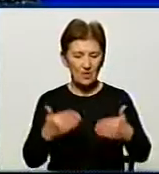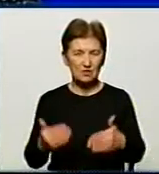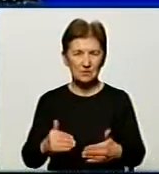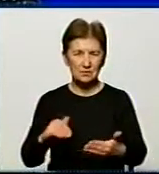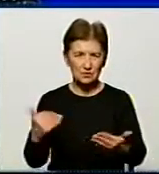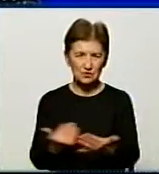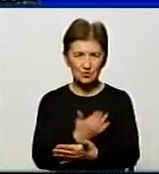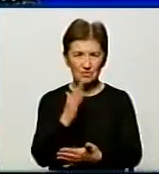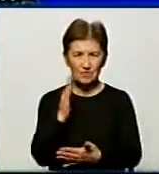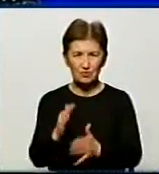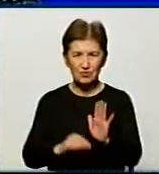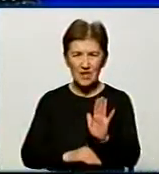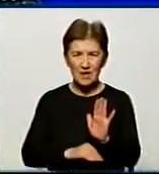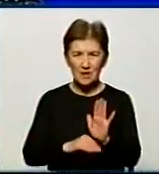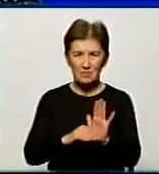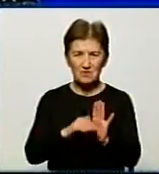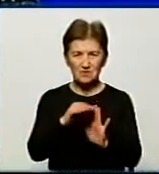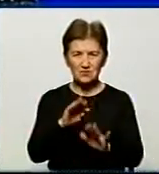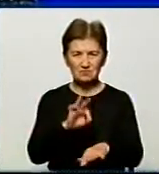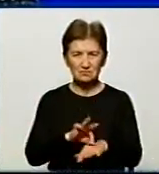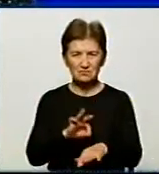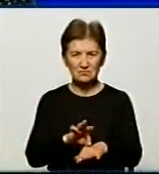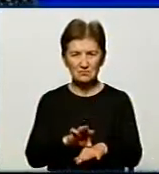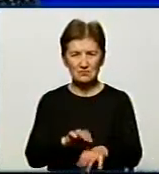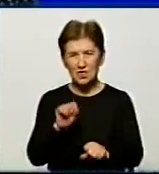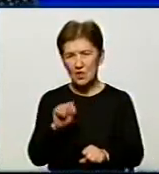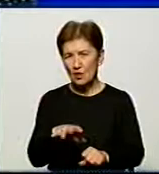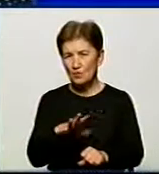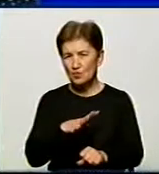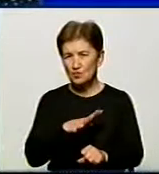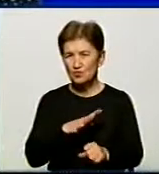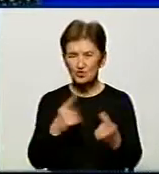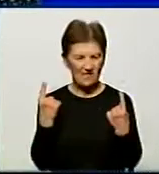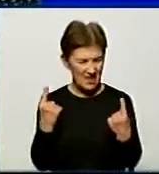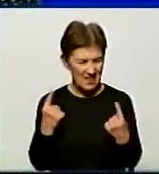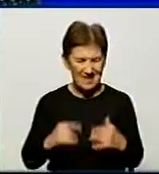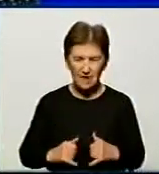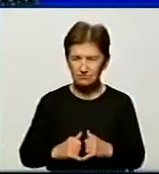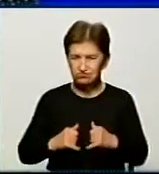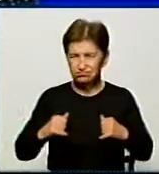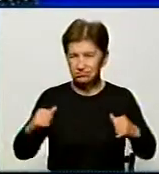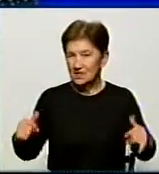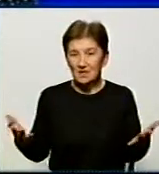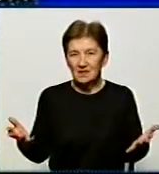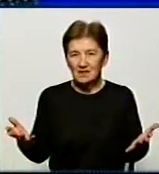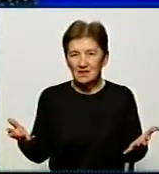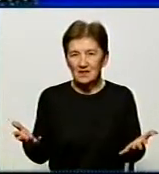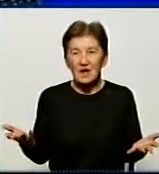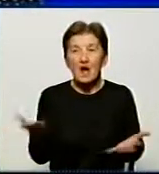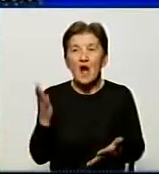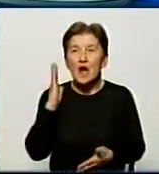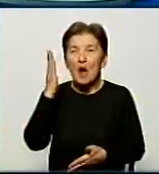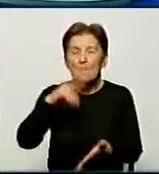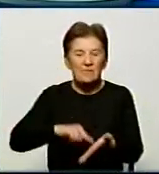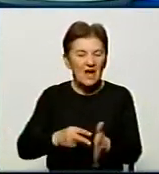невеличкий підйом захворюваності, а може буде і великий підйом захворюваності. Це ж ніхто не спрогнозує, як воно буде.